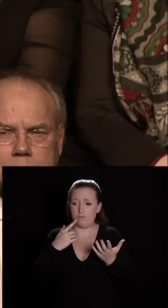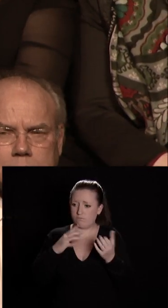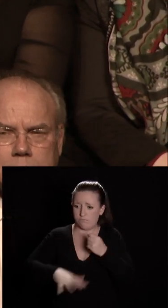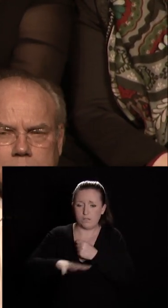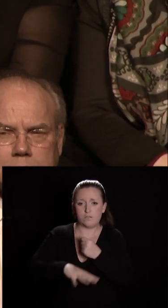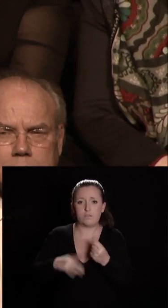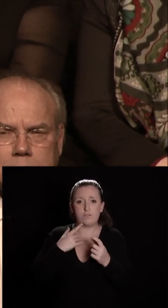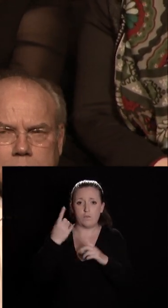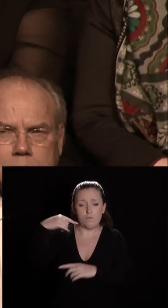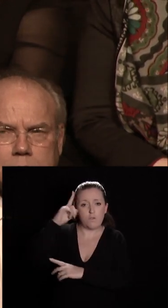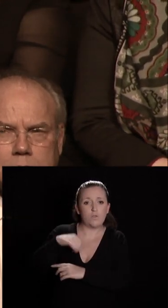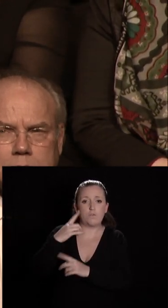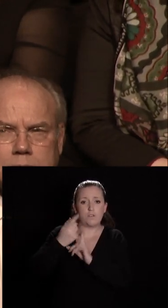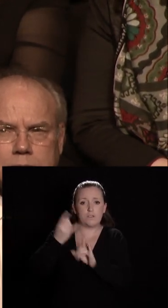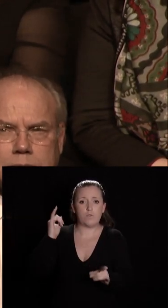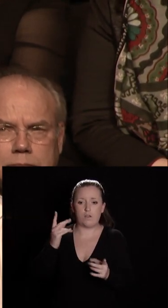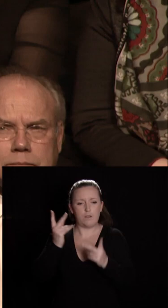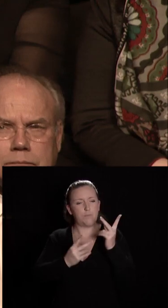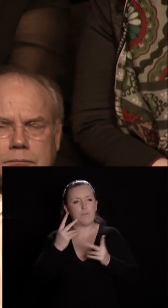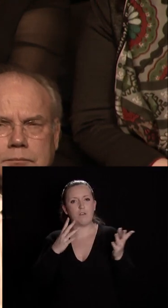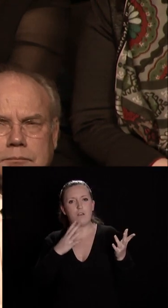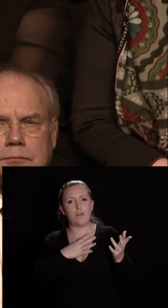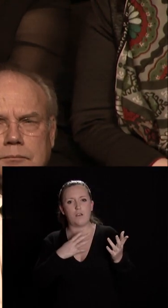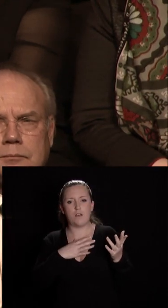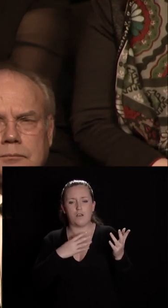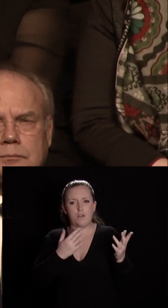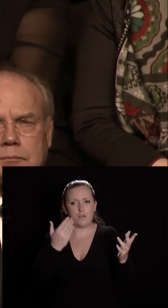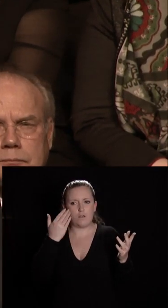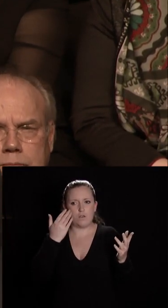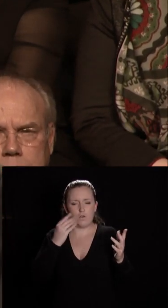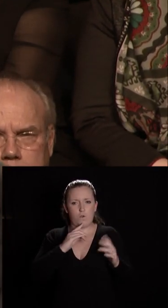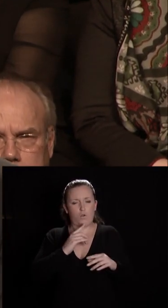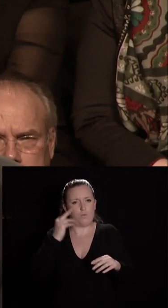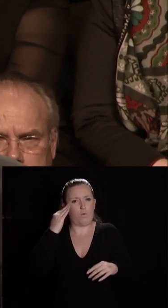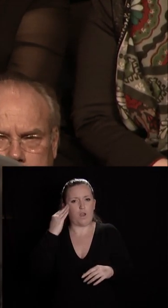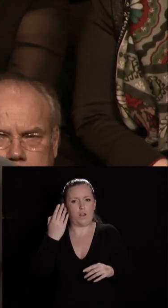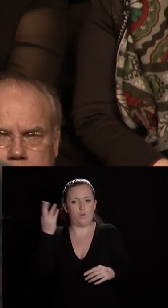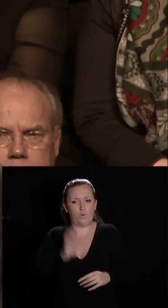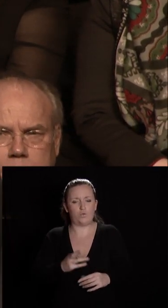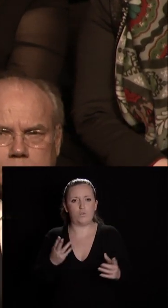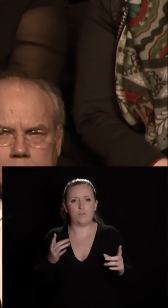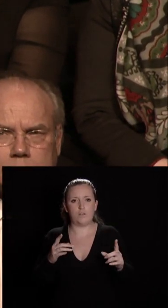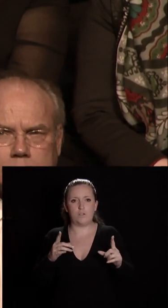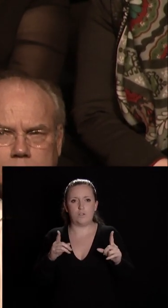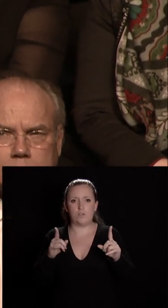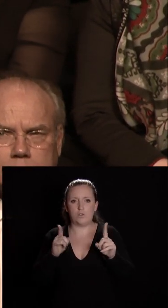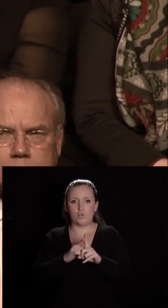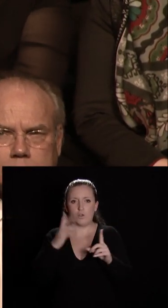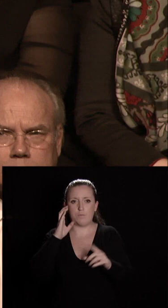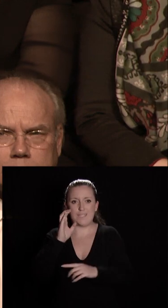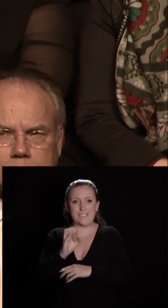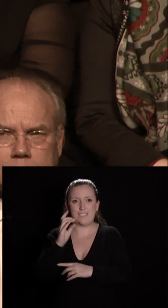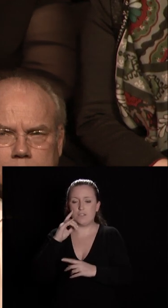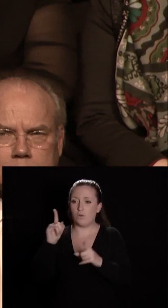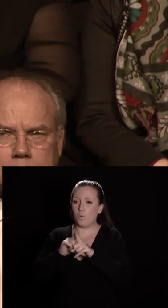philosophie et parfois le retour d'un certain ordre moral me préoccupe tout autant que le désordre éthique et les théories